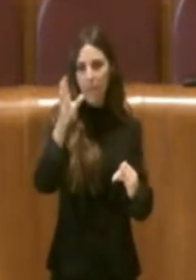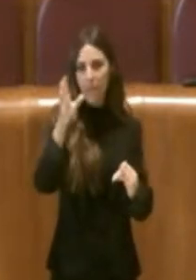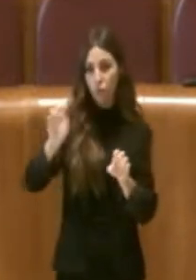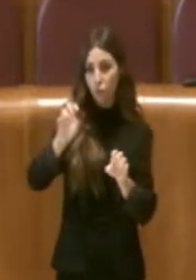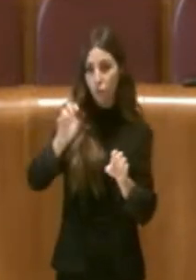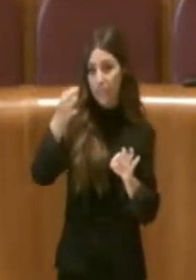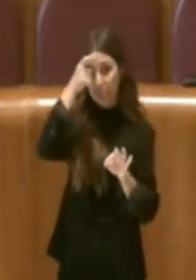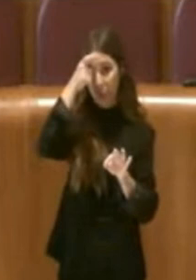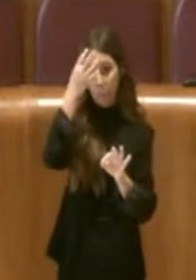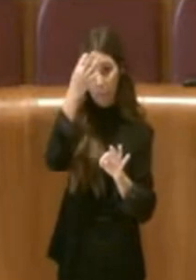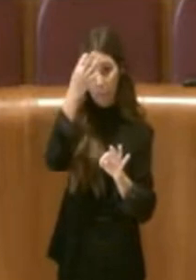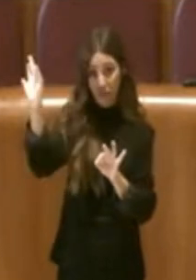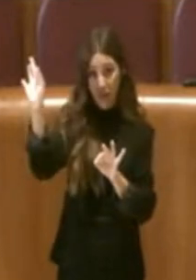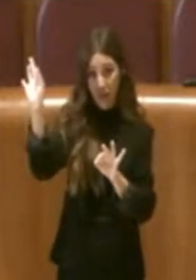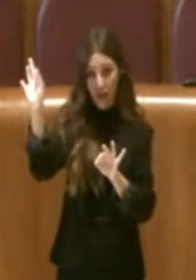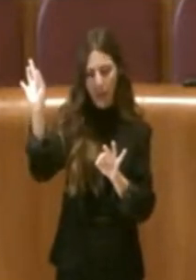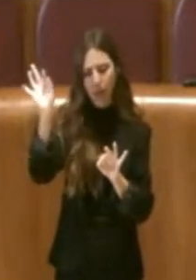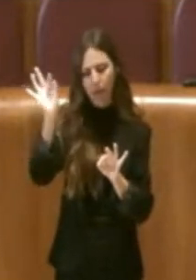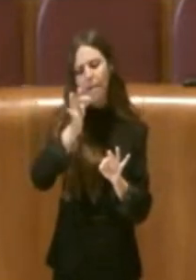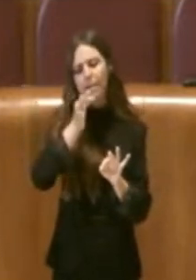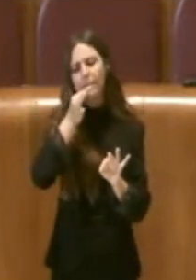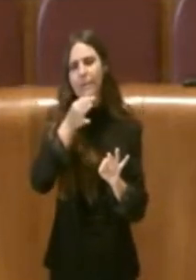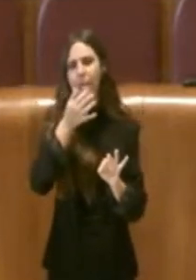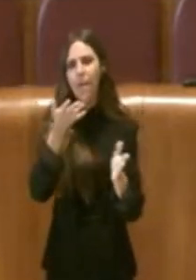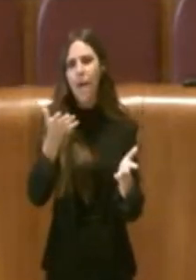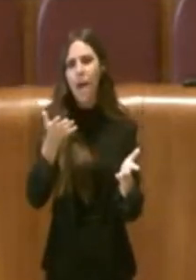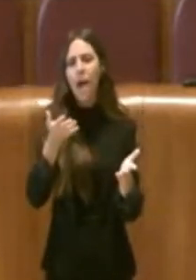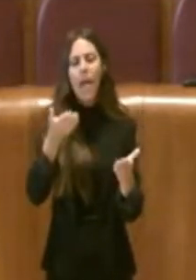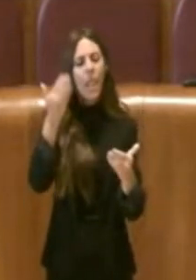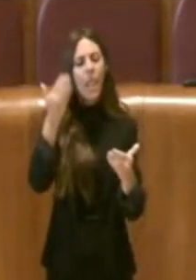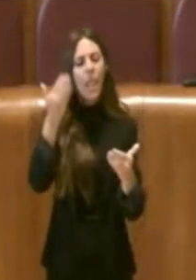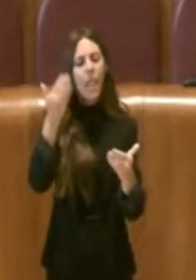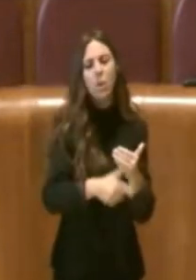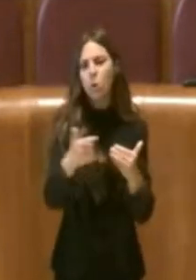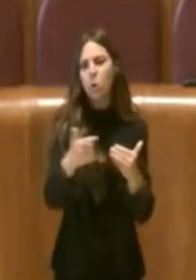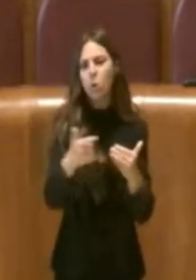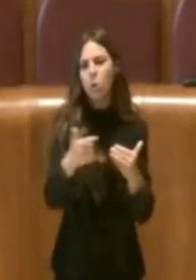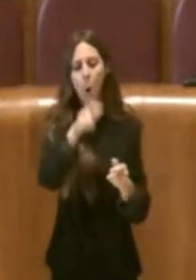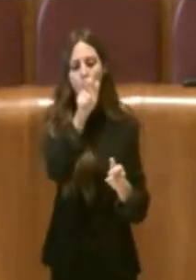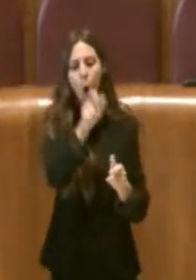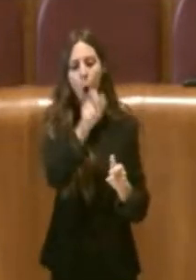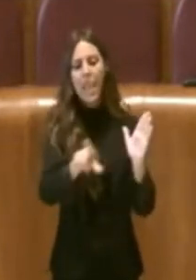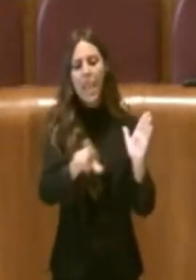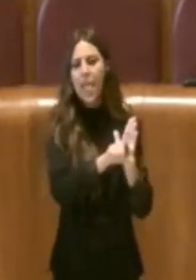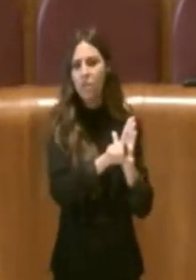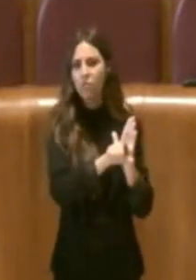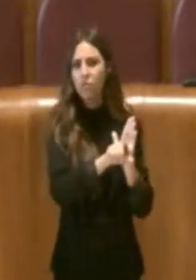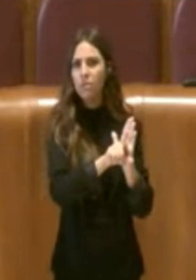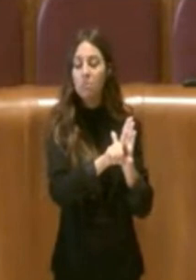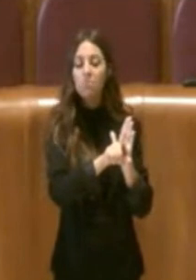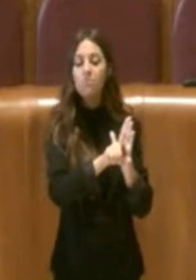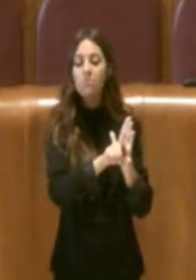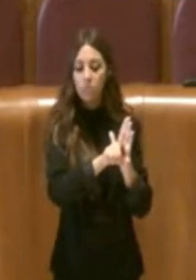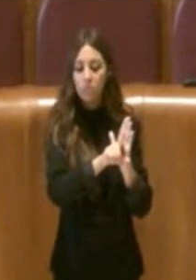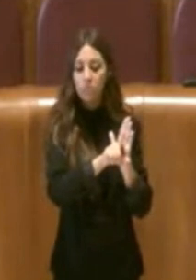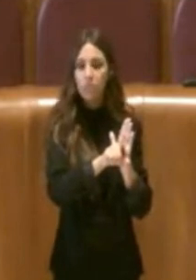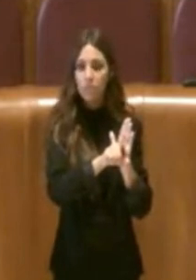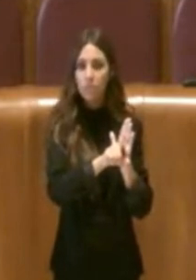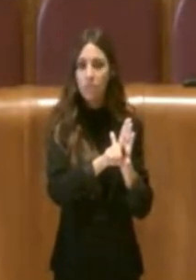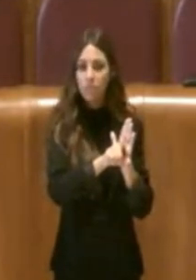statuto speciale e quindi nulla impedisce in un certo senso al legislatore di poter individuare